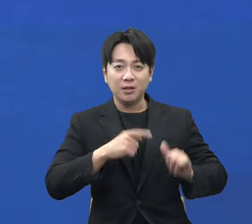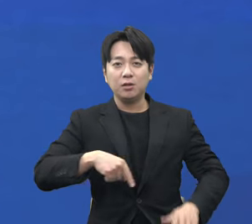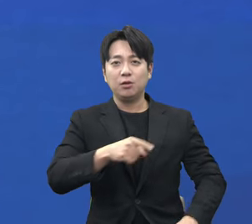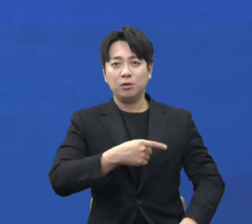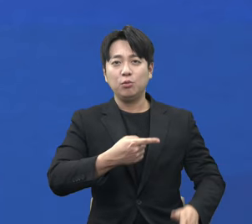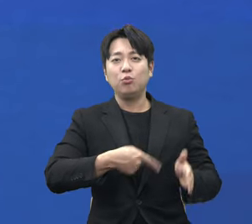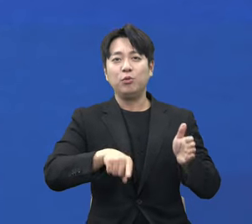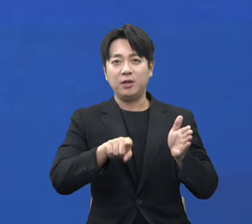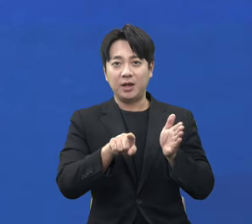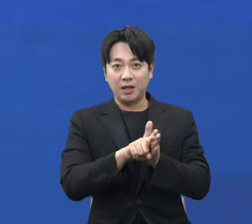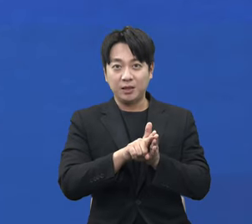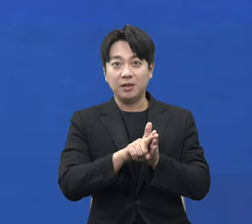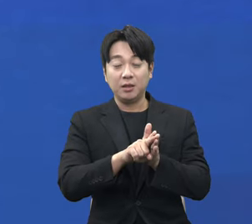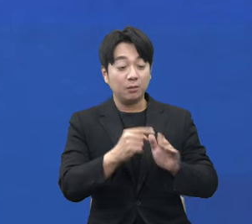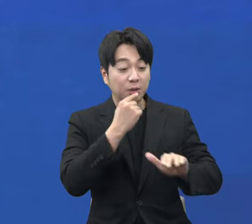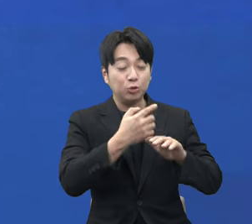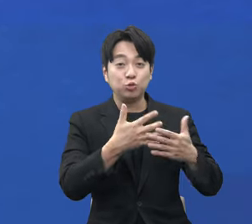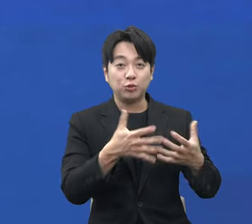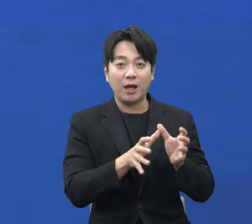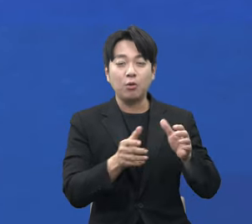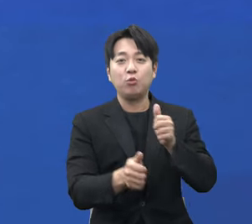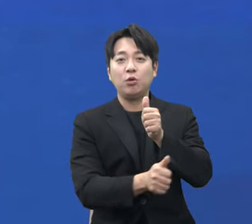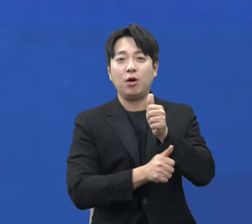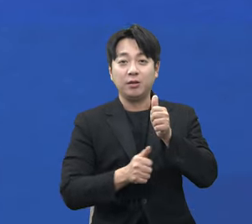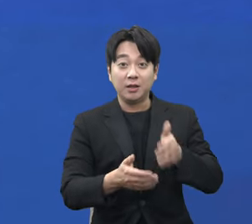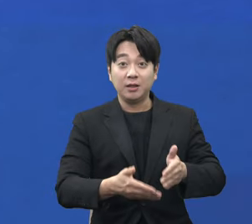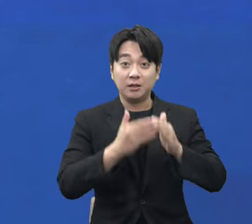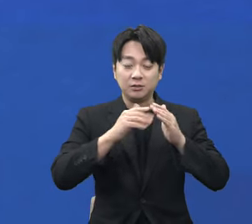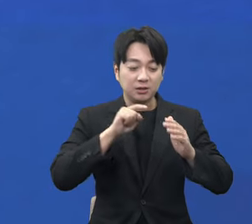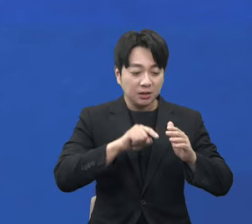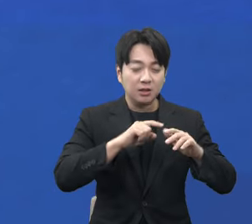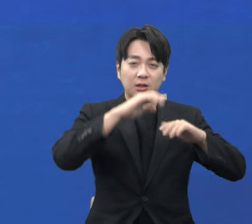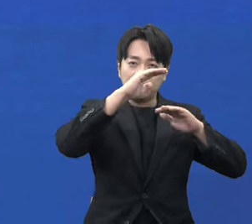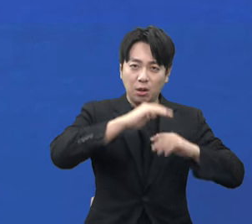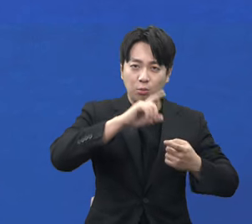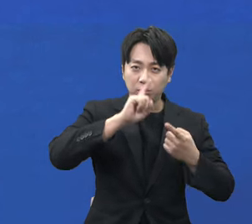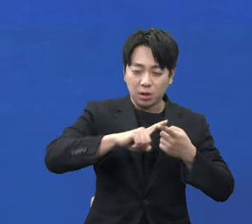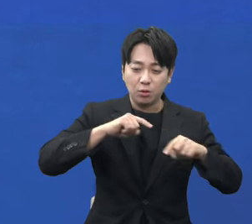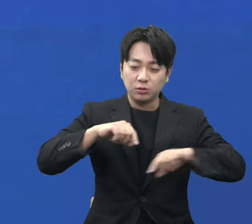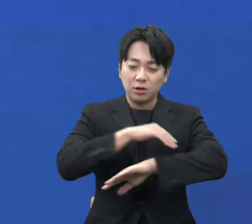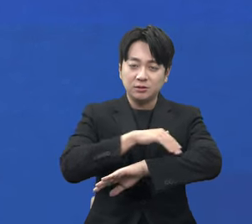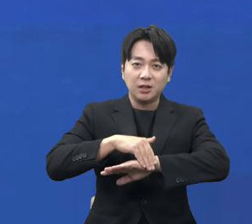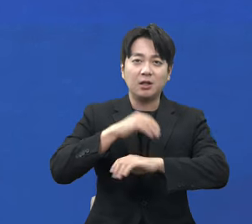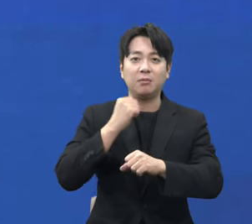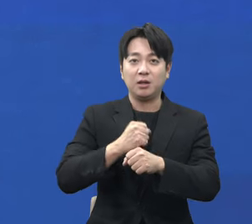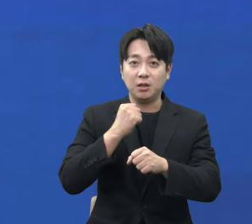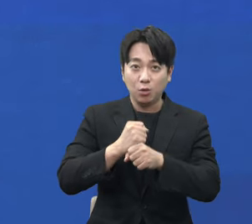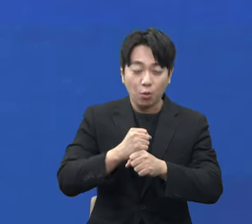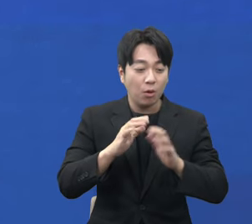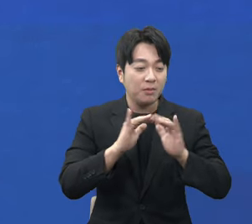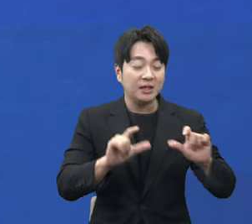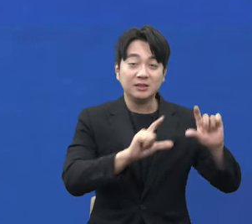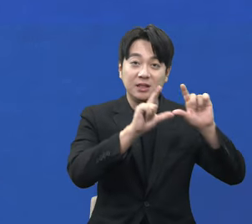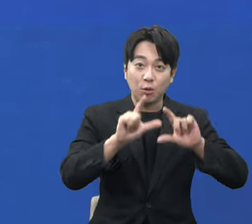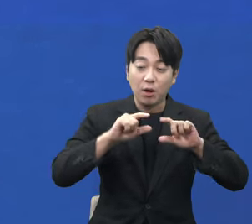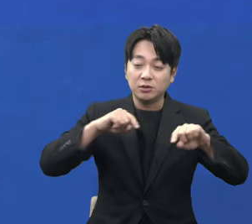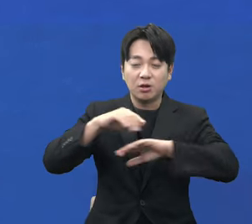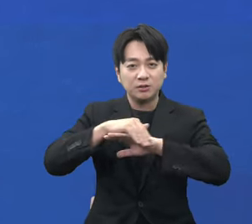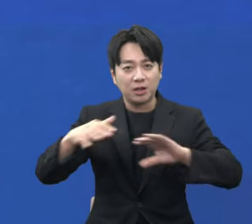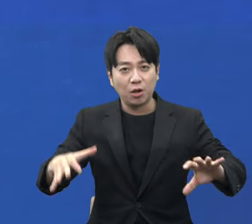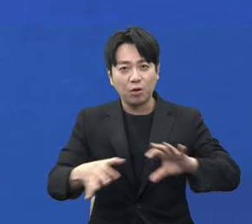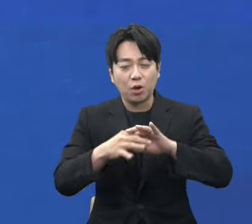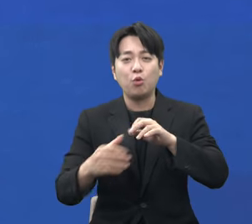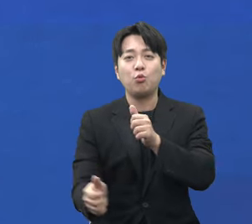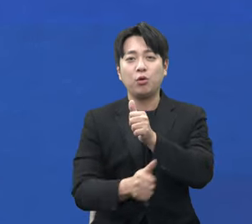교육하고 조직하고 정책을 만들고 법안을 제안하며 정치와 민생을 연결하는 기구입니다. 이